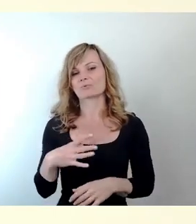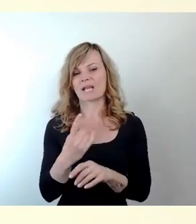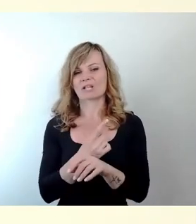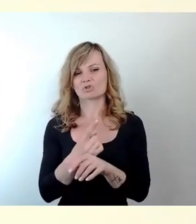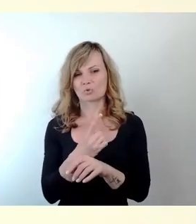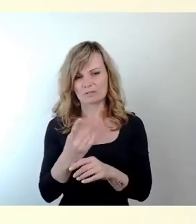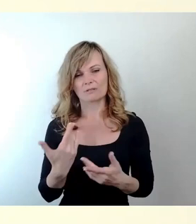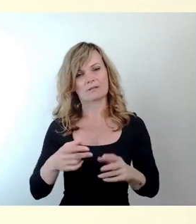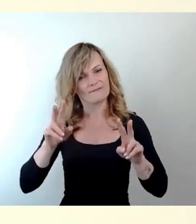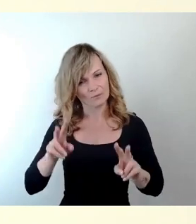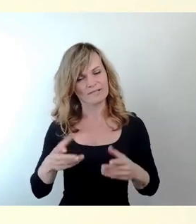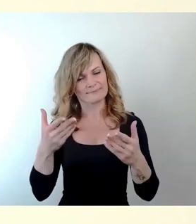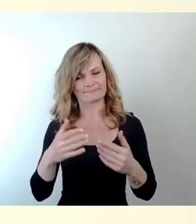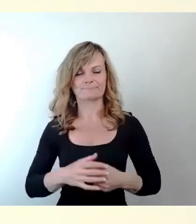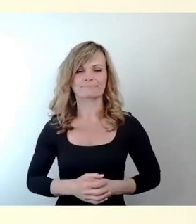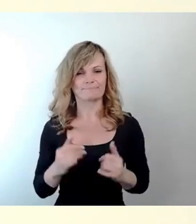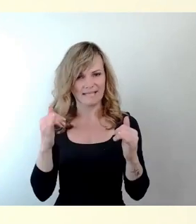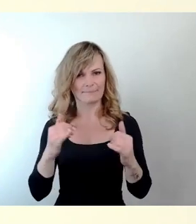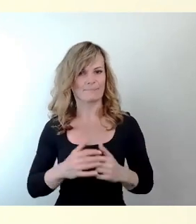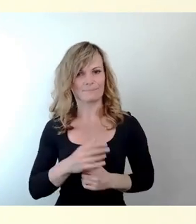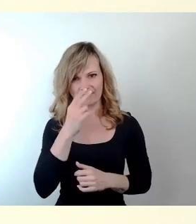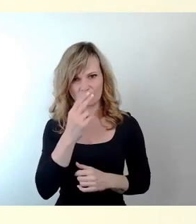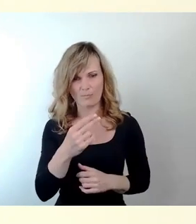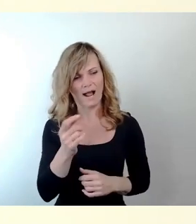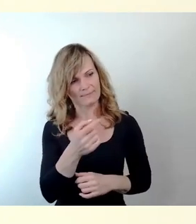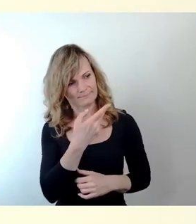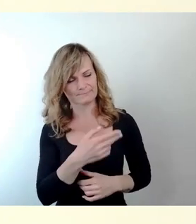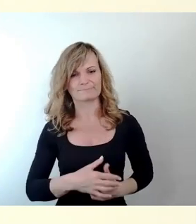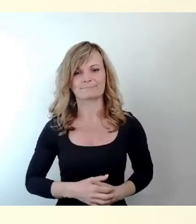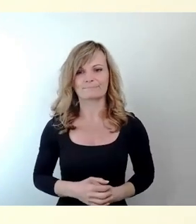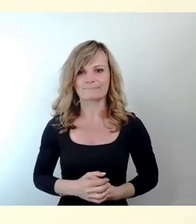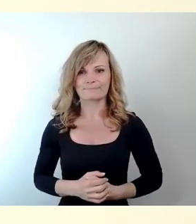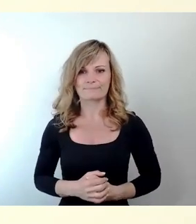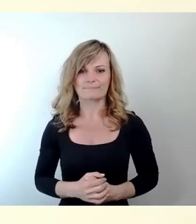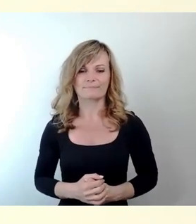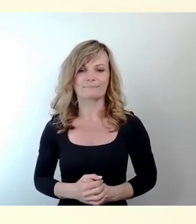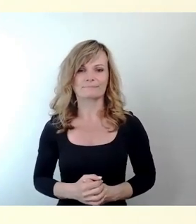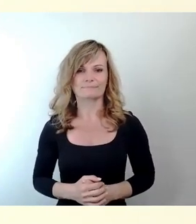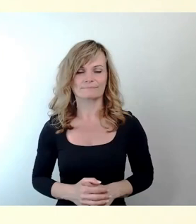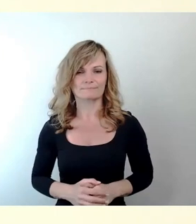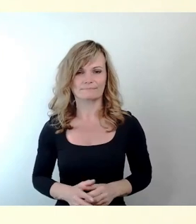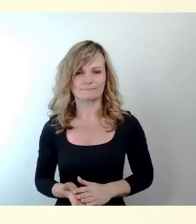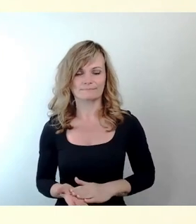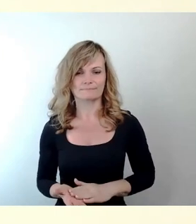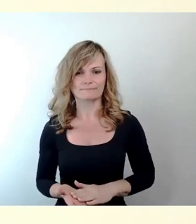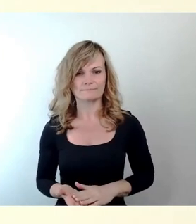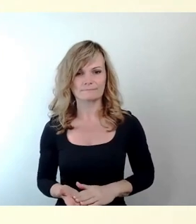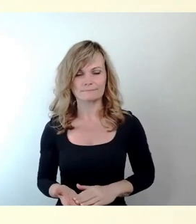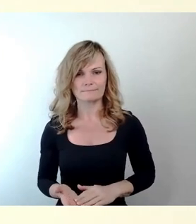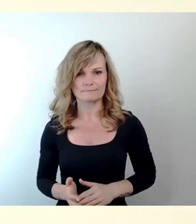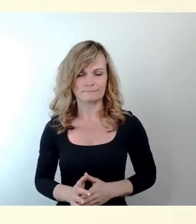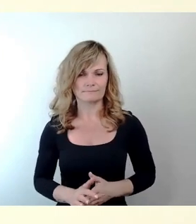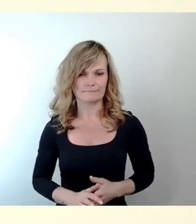würdigen. Ja, meine Damen und Herren, schauen wir doch mal drauf, was die Bürgerinnen und Bürger sagen, wenn die